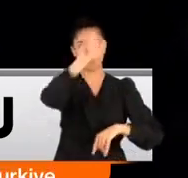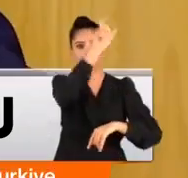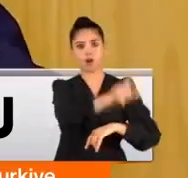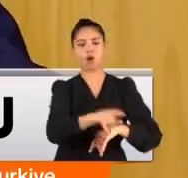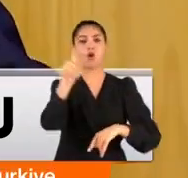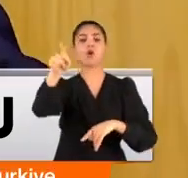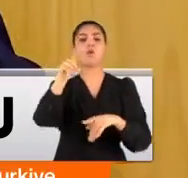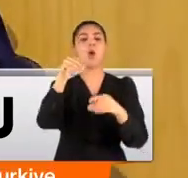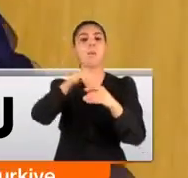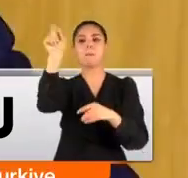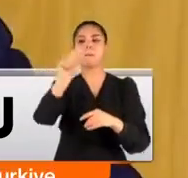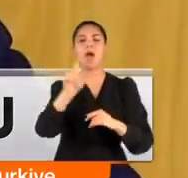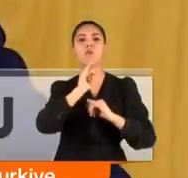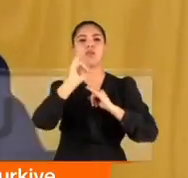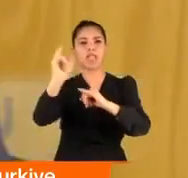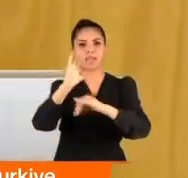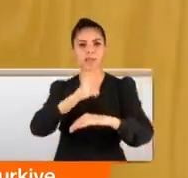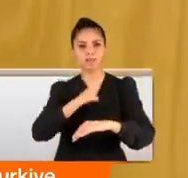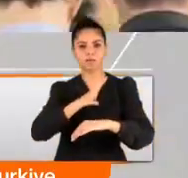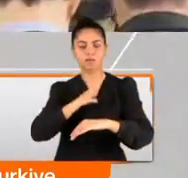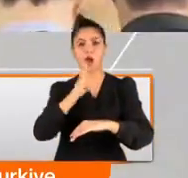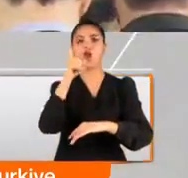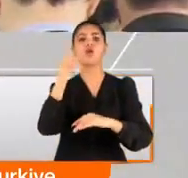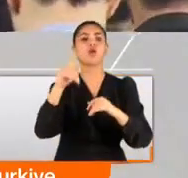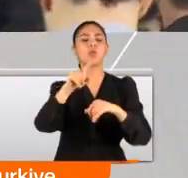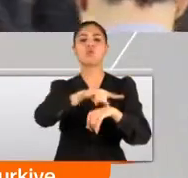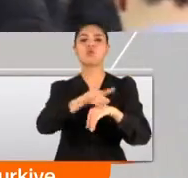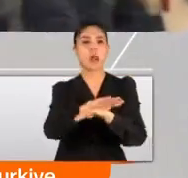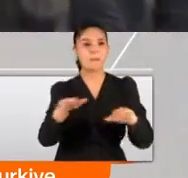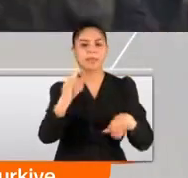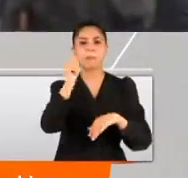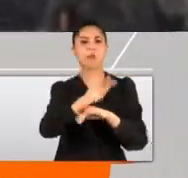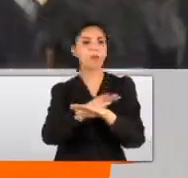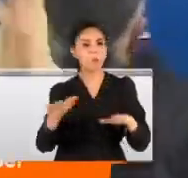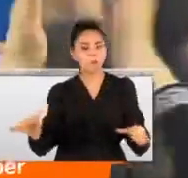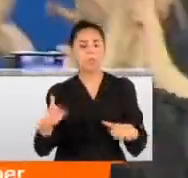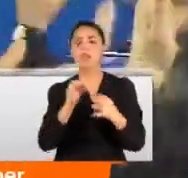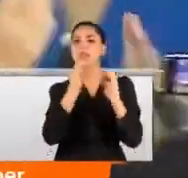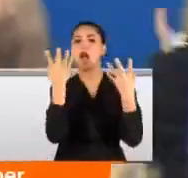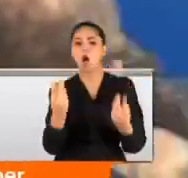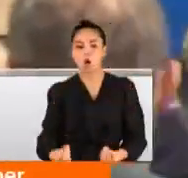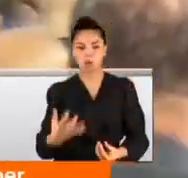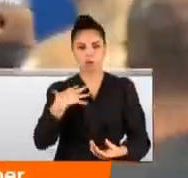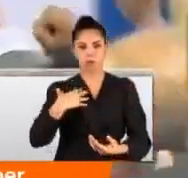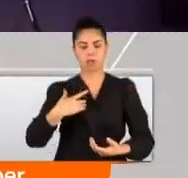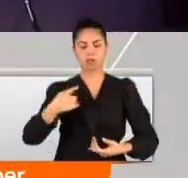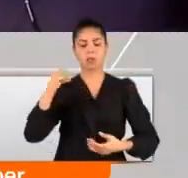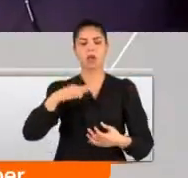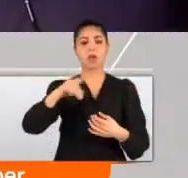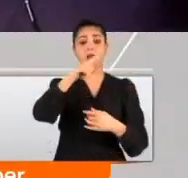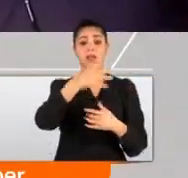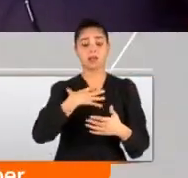tepkiliydi. Süre doldu. Üstelik bir günde geçti. Sayın Kılıçdaroğlu ne oldu? Başın göğe erdi mi?